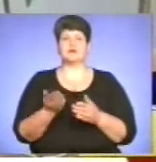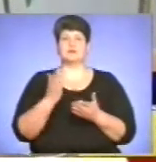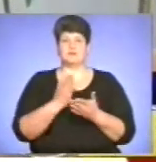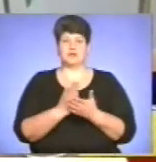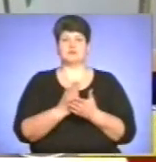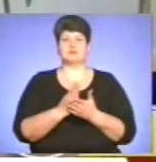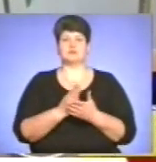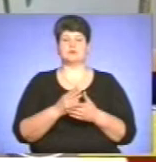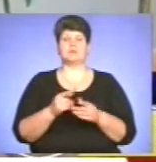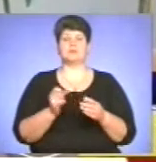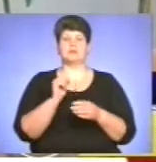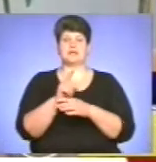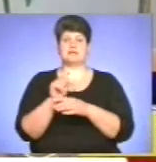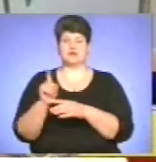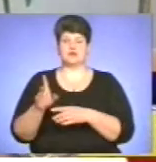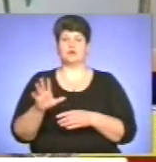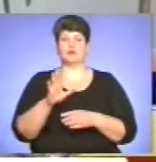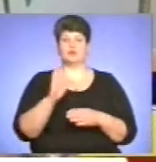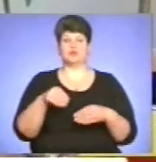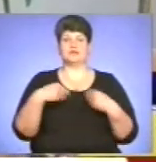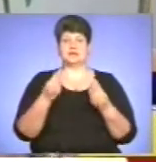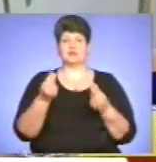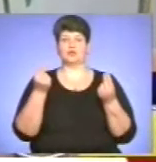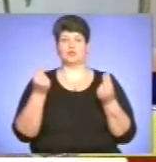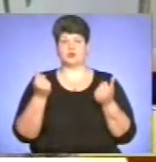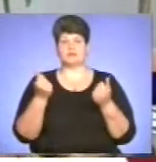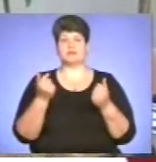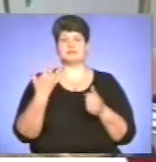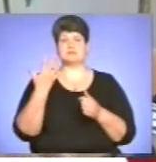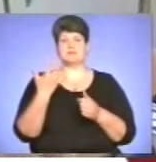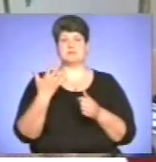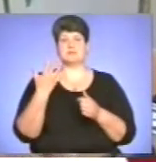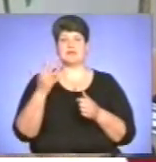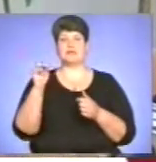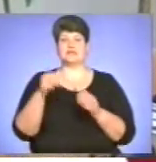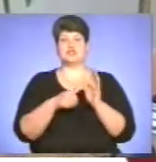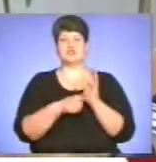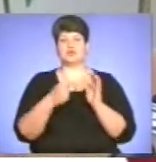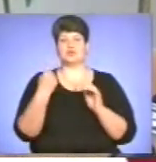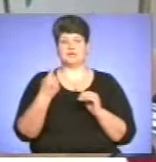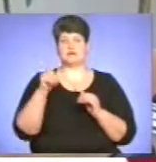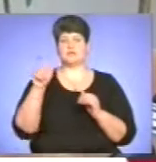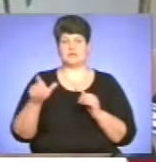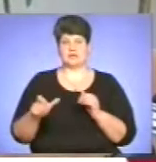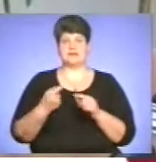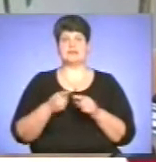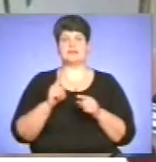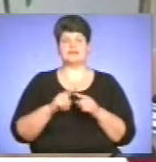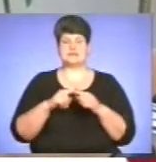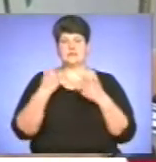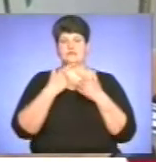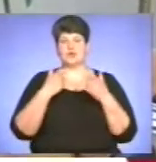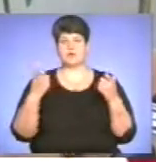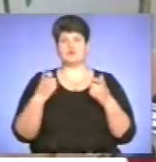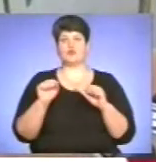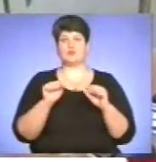Було за дані кошти, за даною програмою 5601 громадянин, це інформація управління